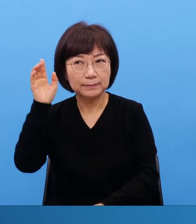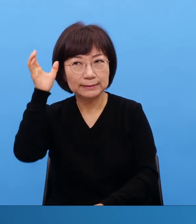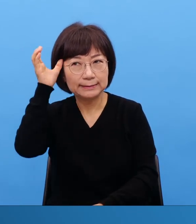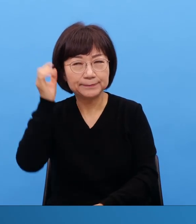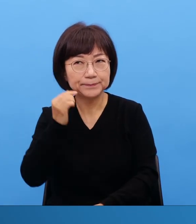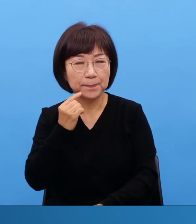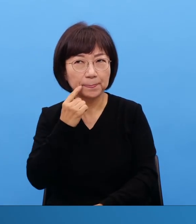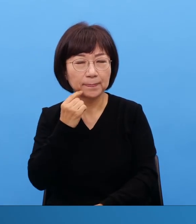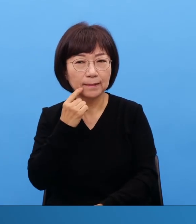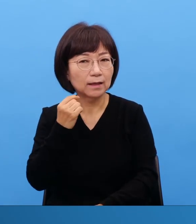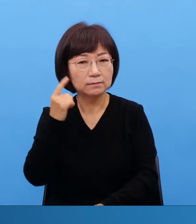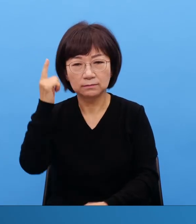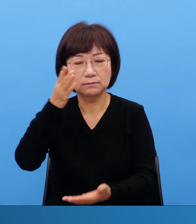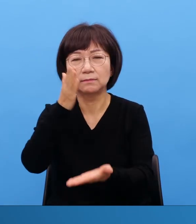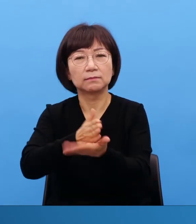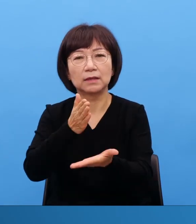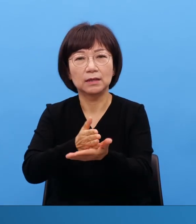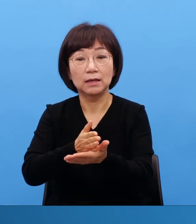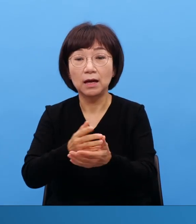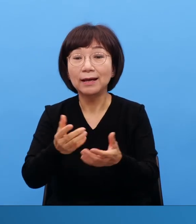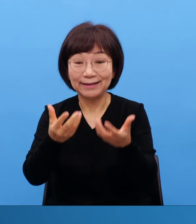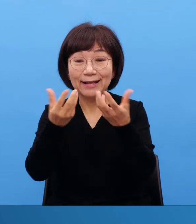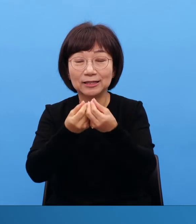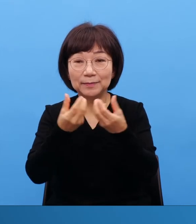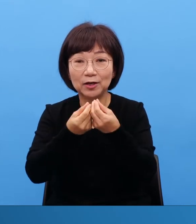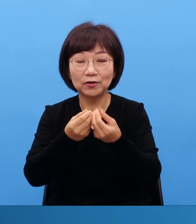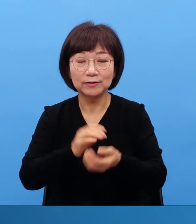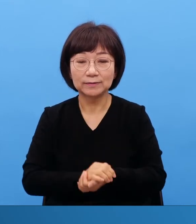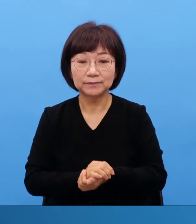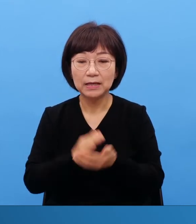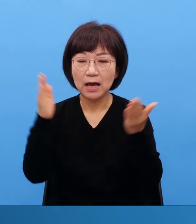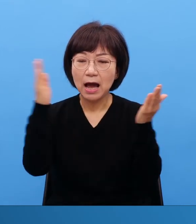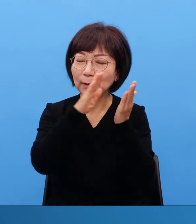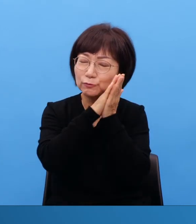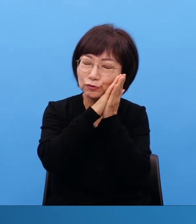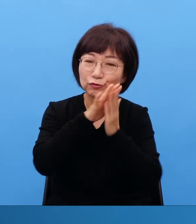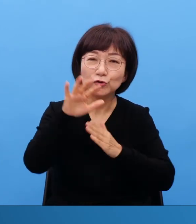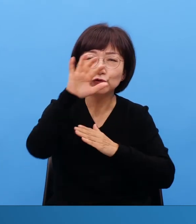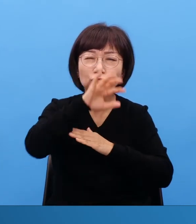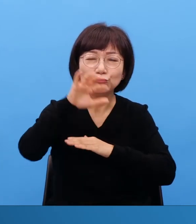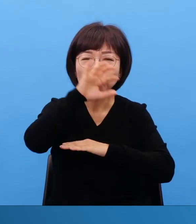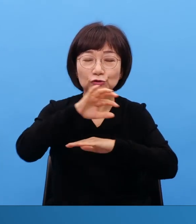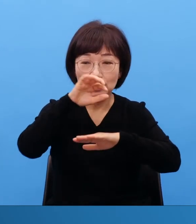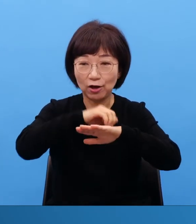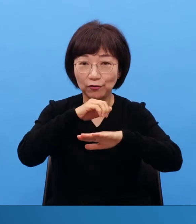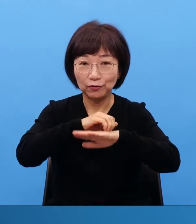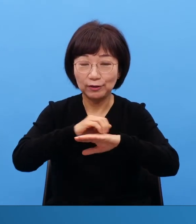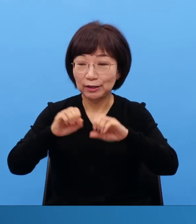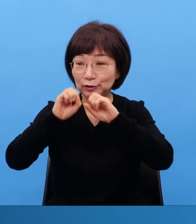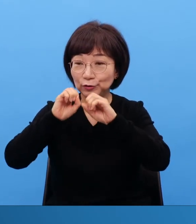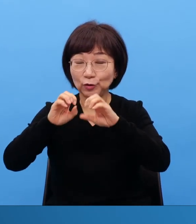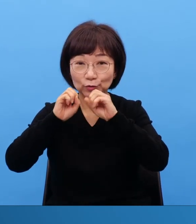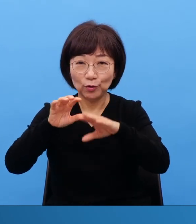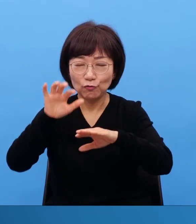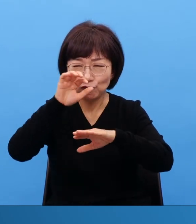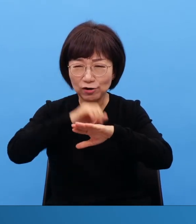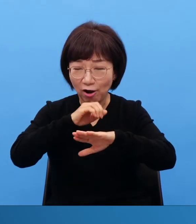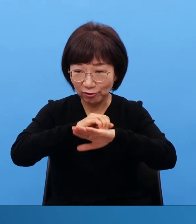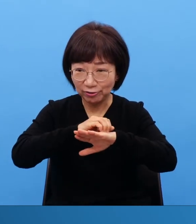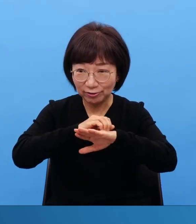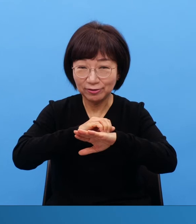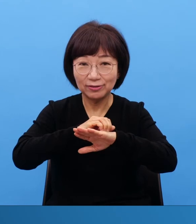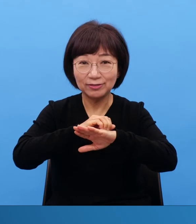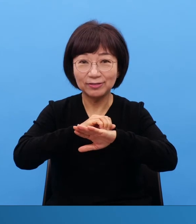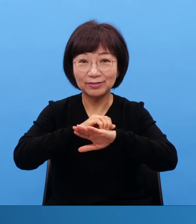만약에 이 합숙훈련, 전도훈련을 아무데서도 하지 않고 부산역에서만 했다 우리